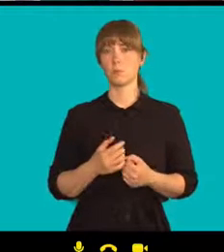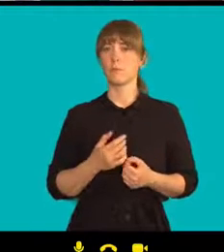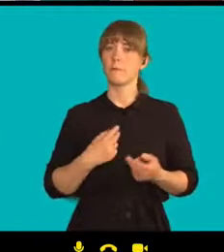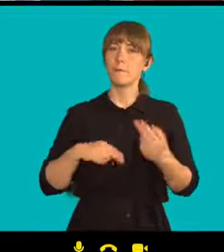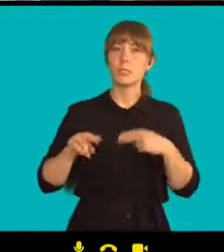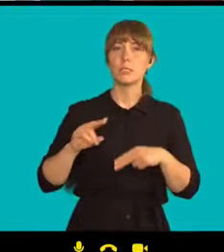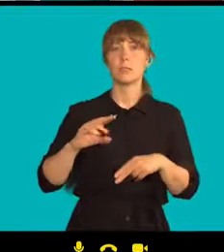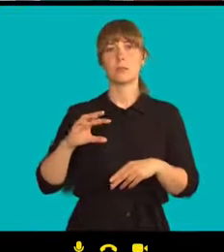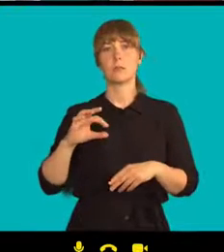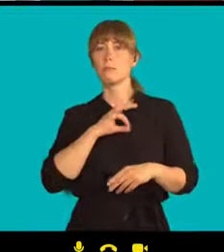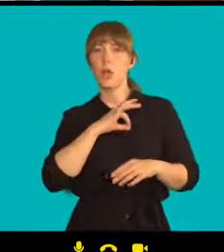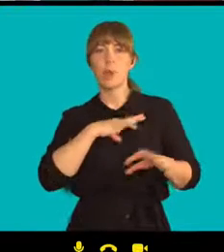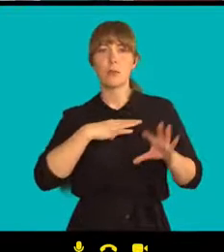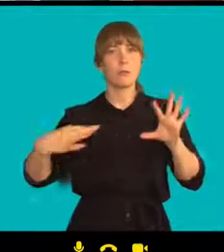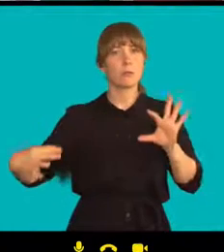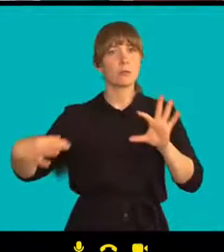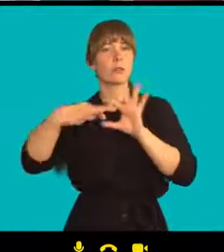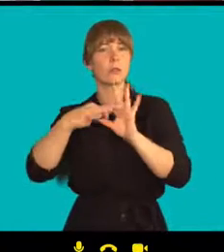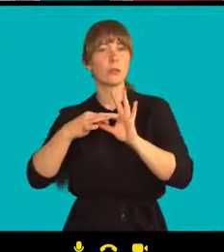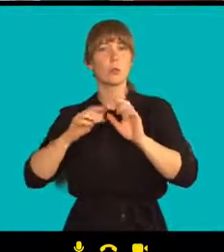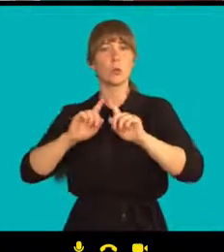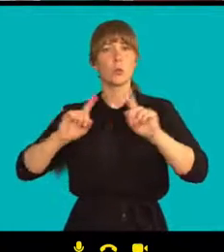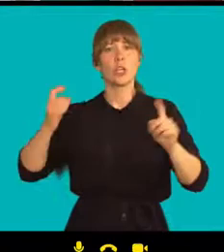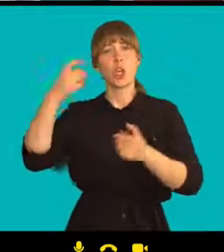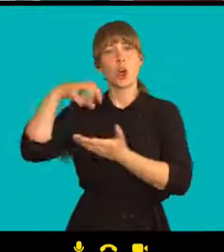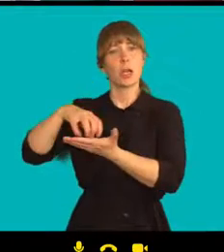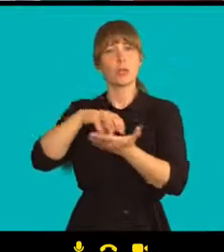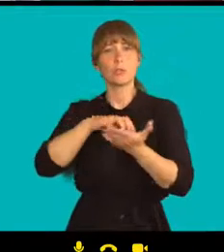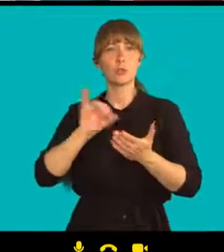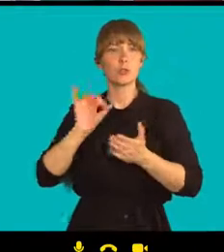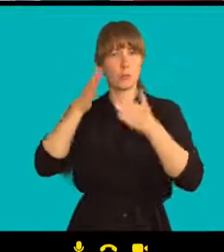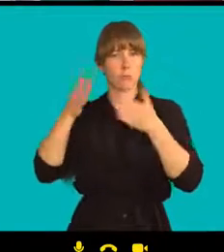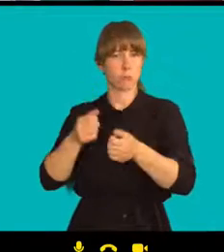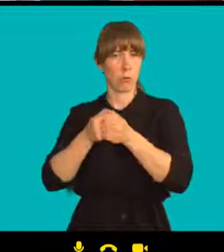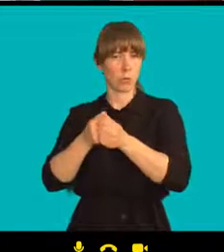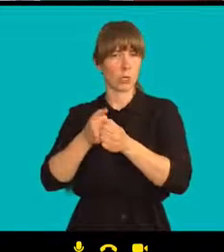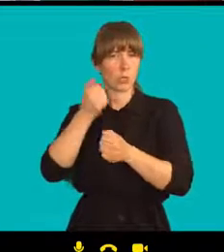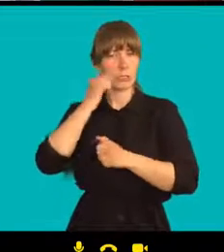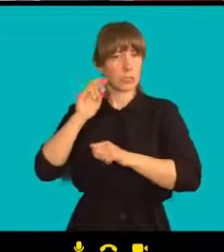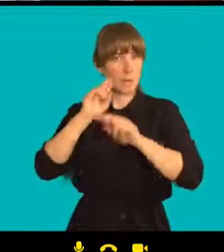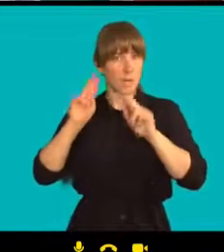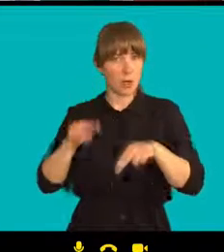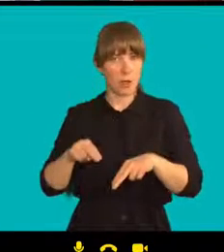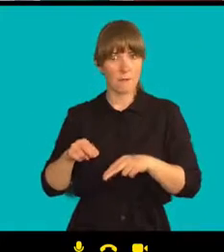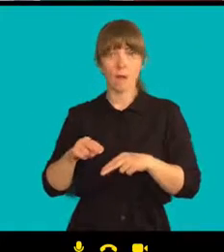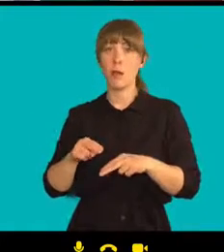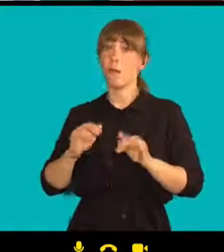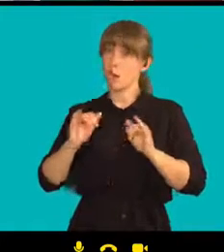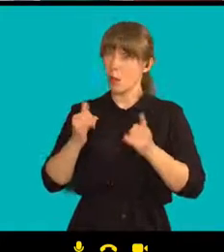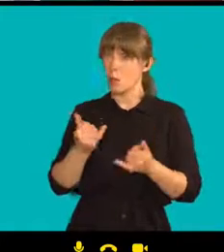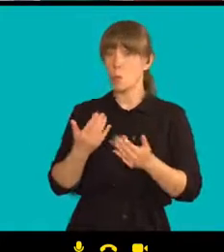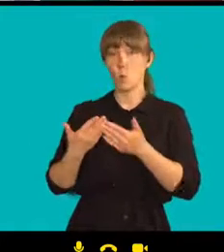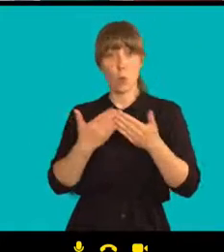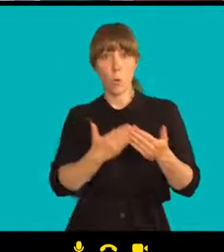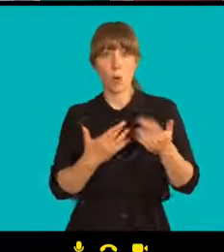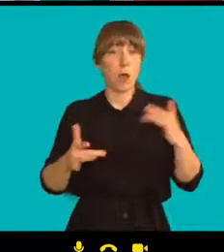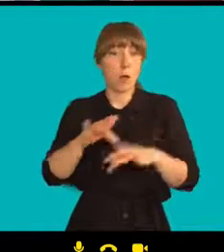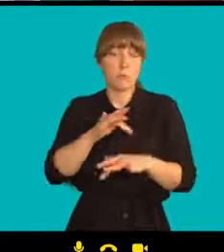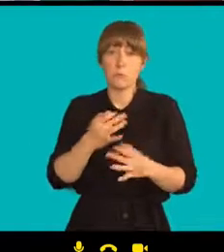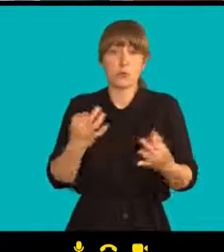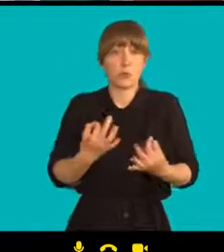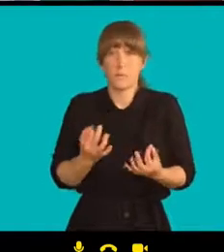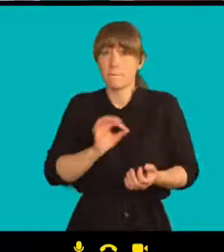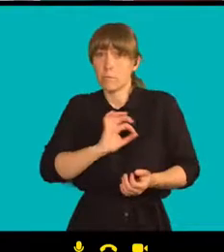s lidskoprávními organizacemi. Ano, pomáháme si, jak můžeme.